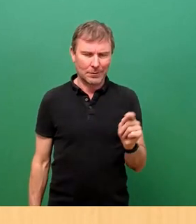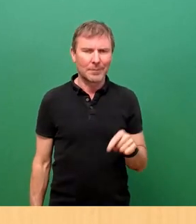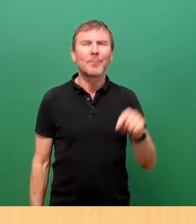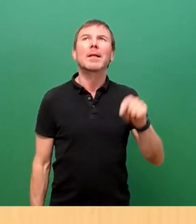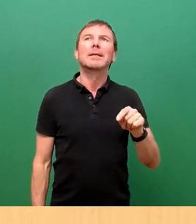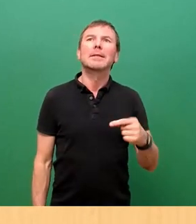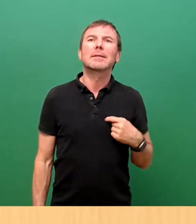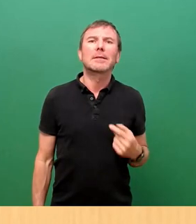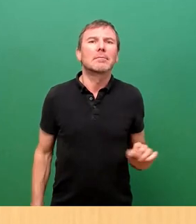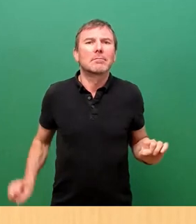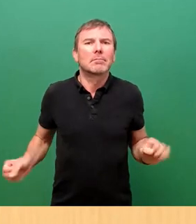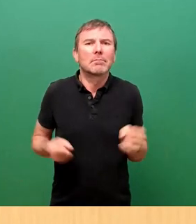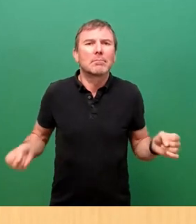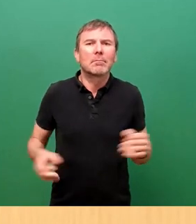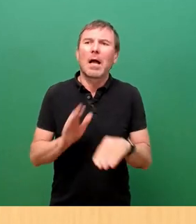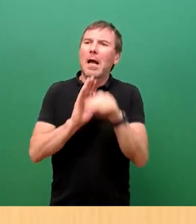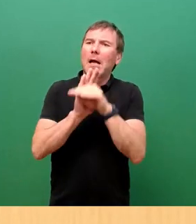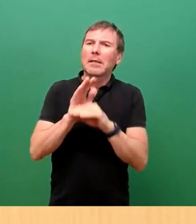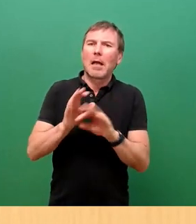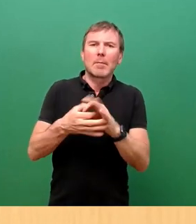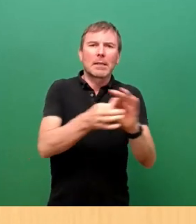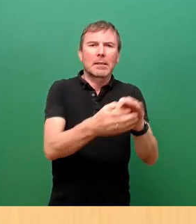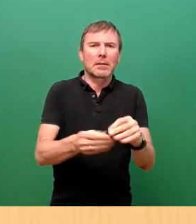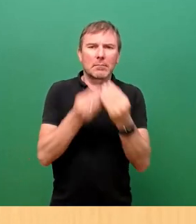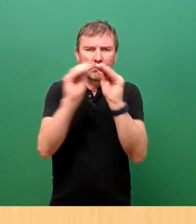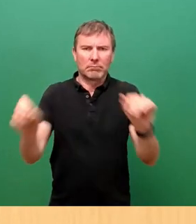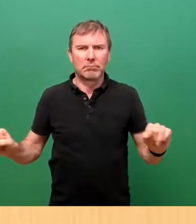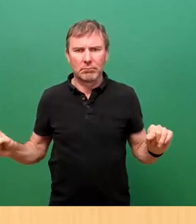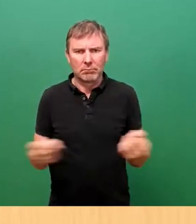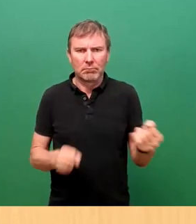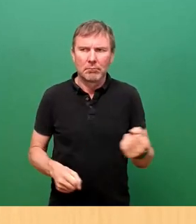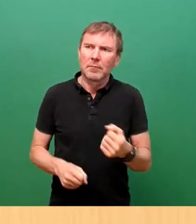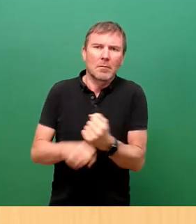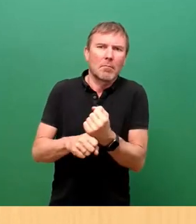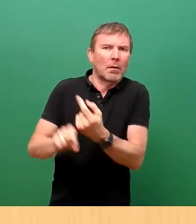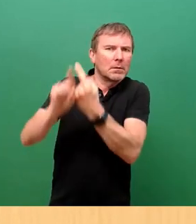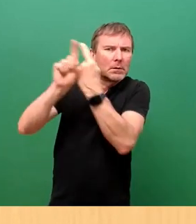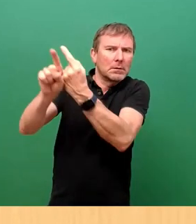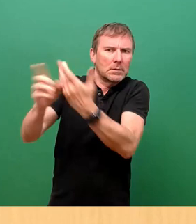Terminkette, die wir nennen können, weil wir nicht Herr des Verfahrens sind.